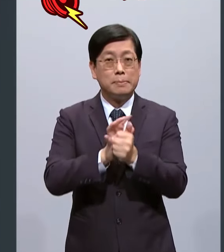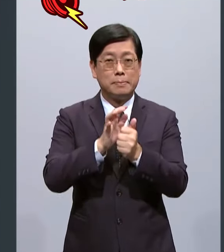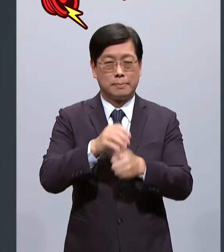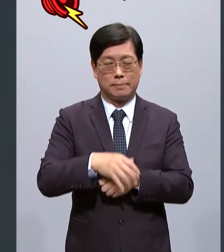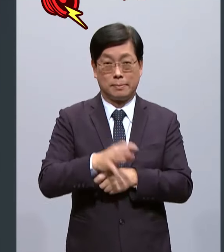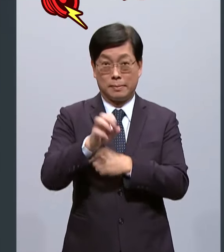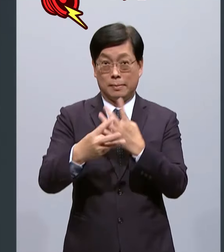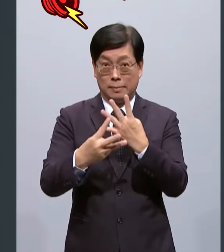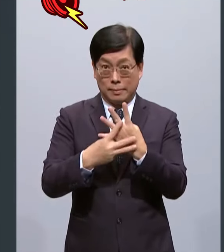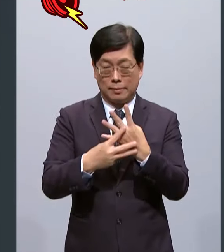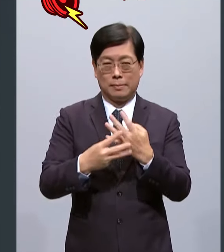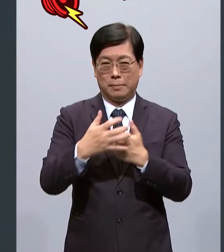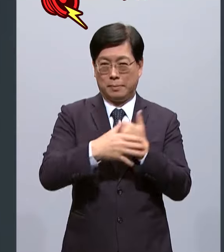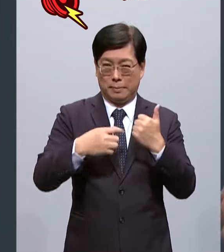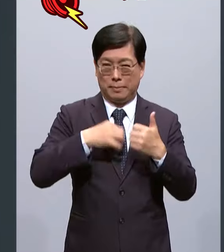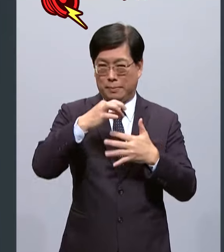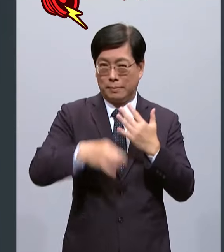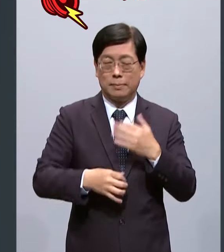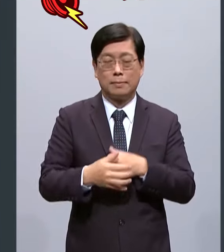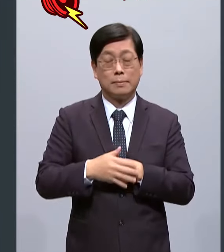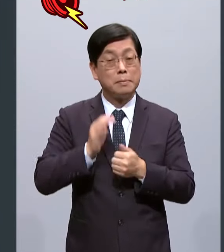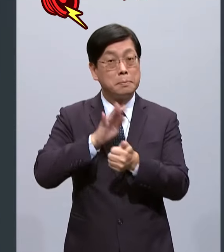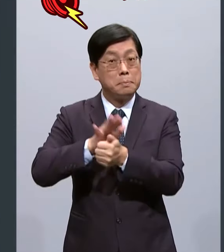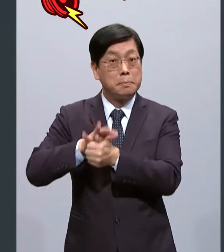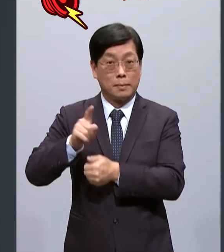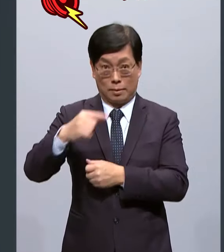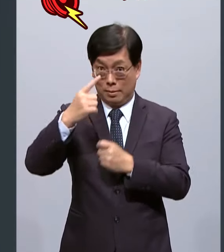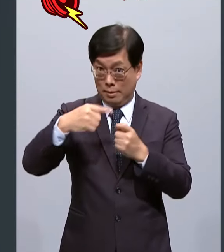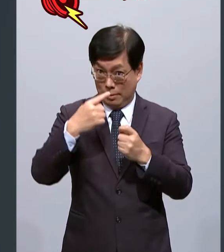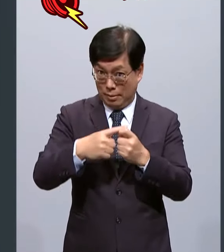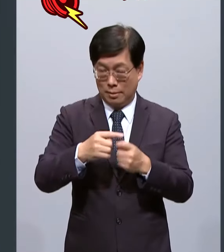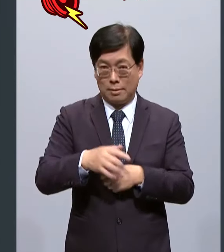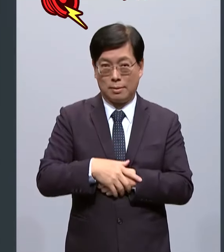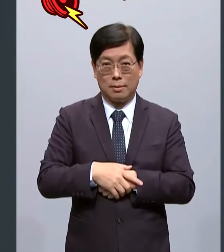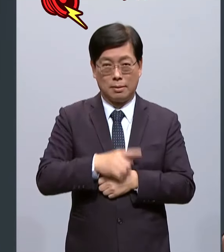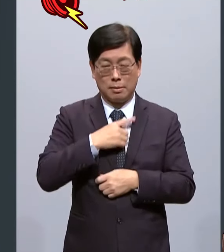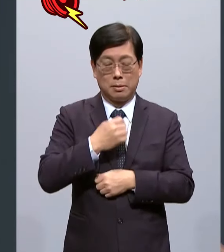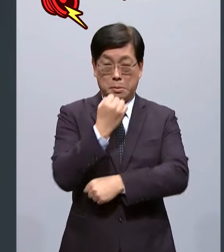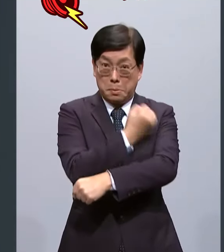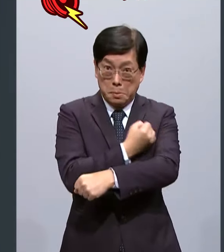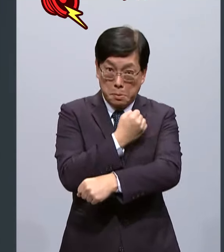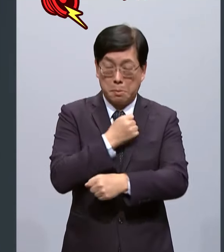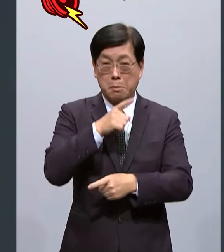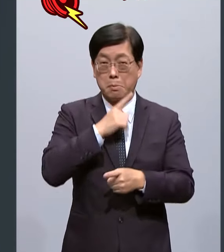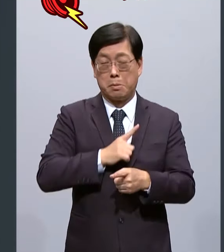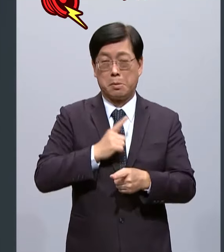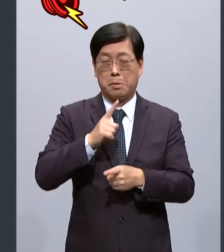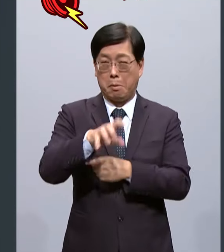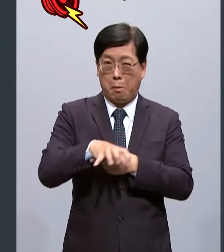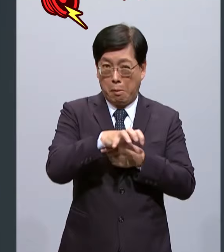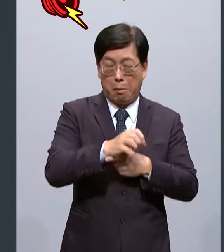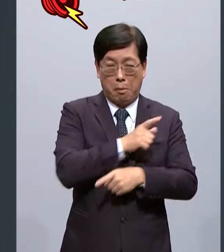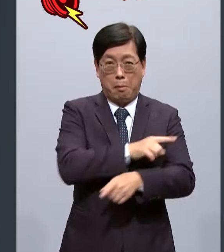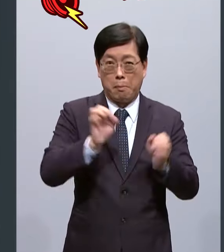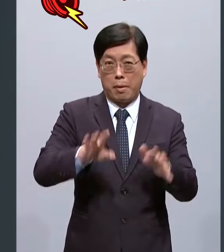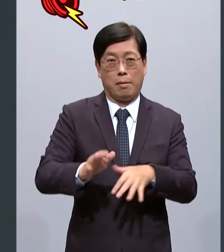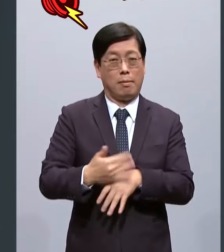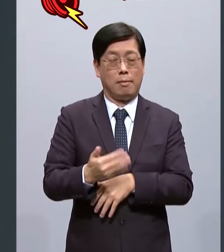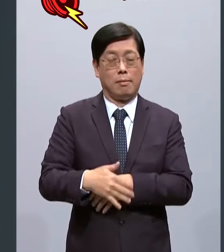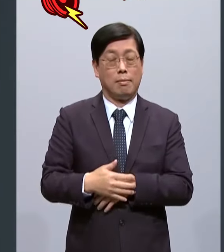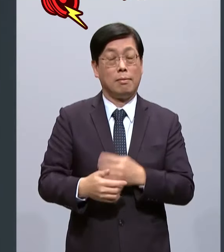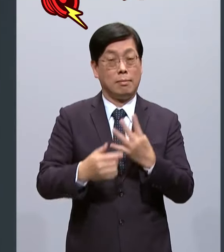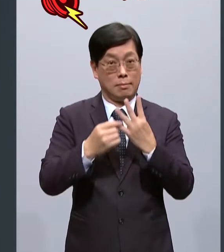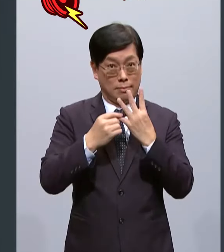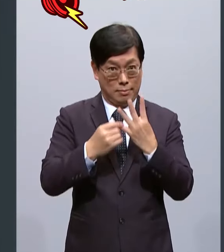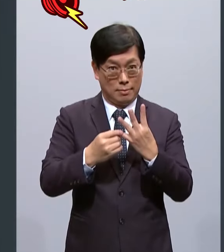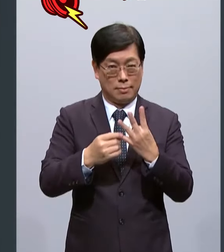农业保险保障农民一年新奇的耕作不至于血本无归第四个是我们